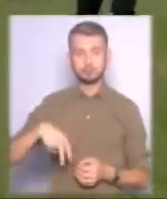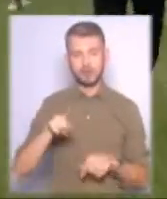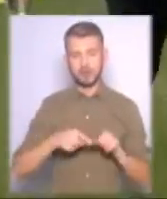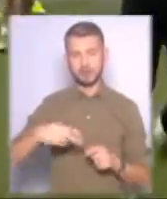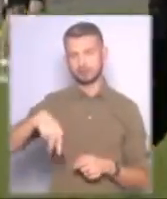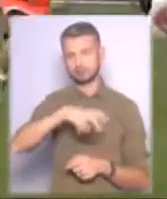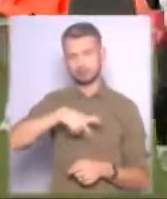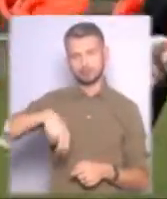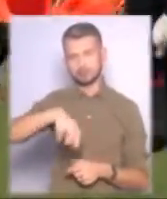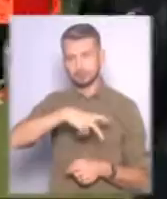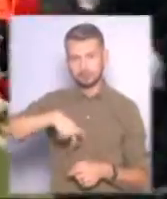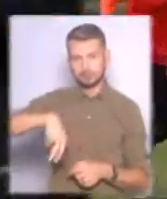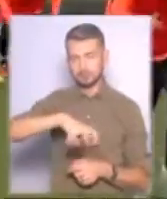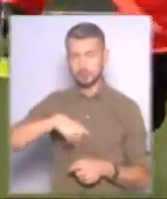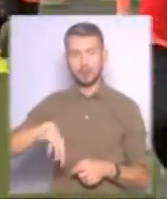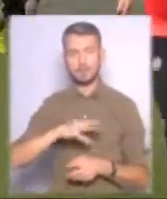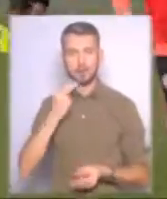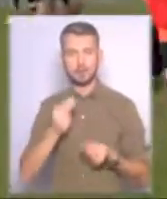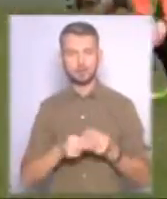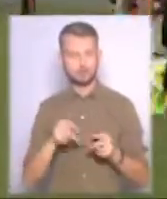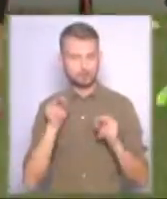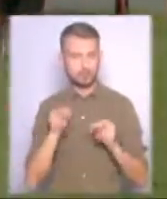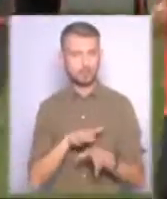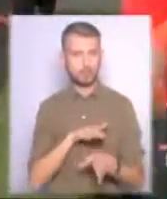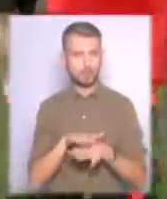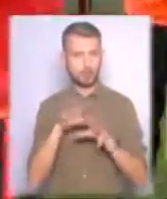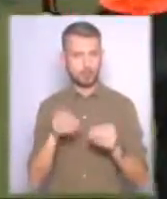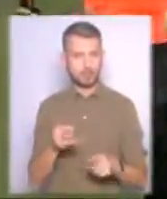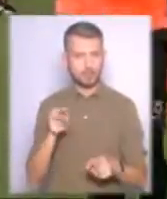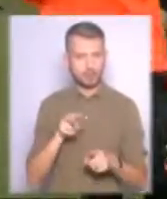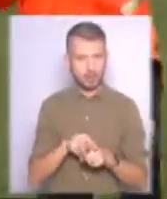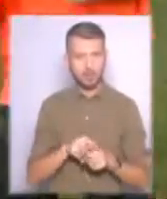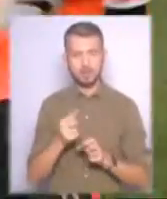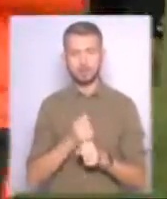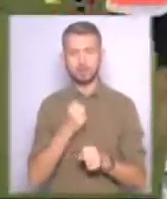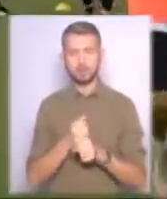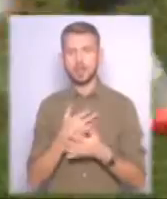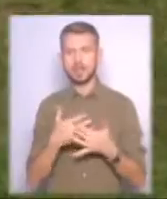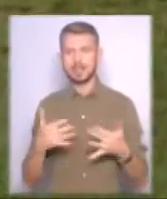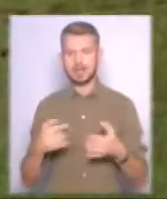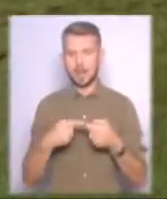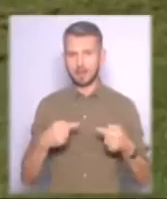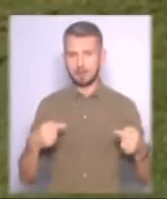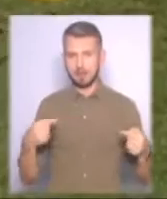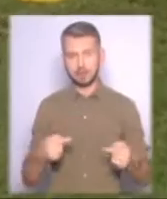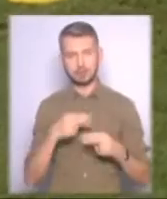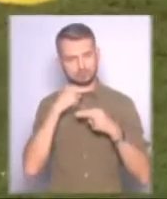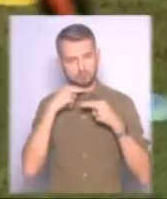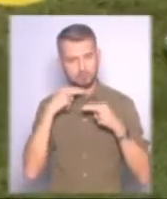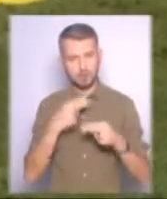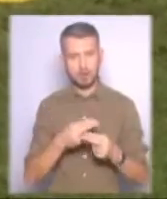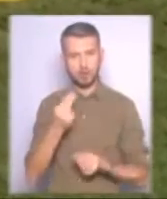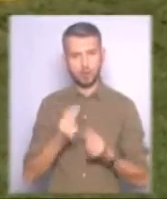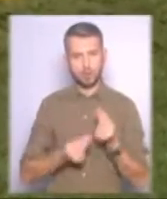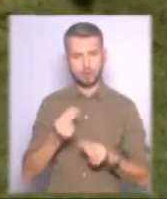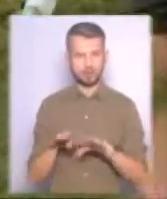поля. Усі гравці сумлінно виконали обсяг навантажень, відпрацювали різні тактичні елементи, значну увагу приділили розігрушу